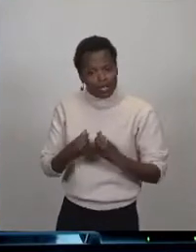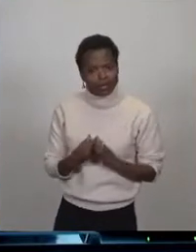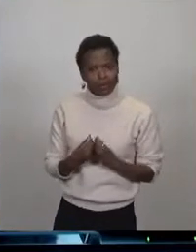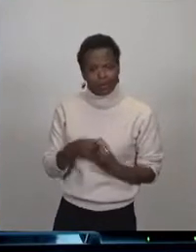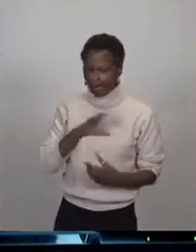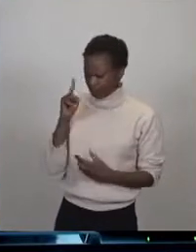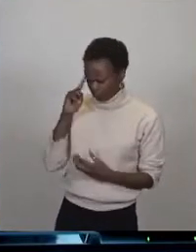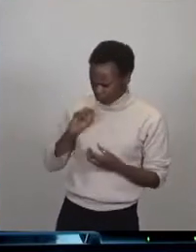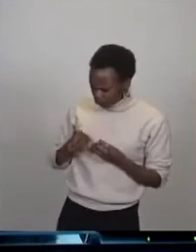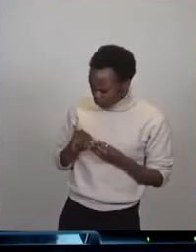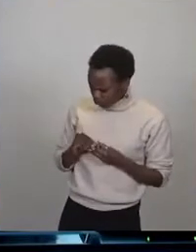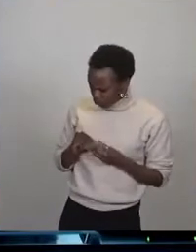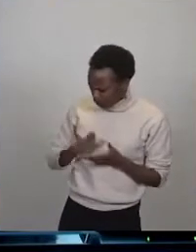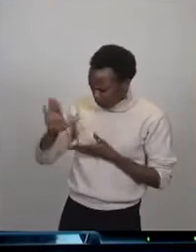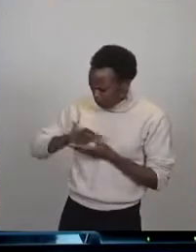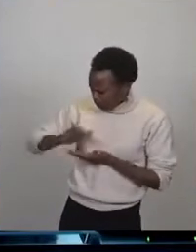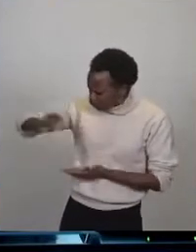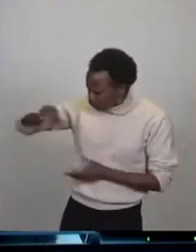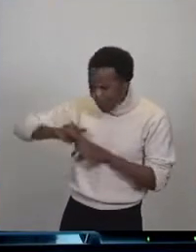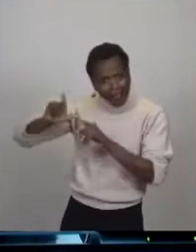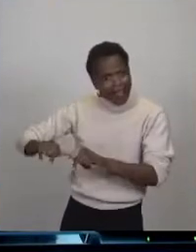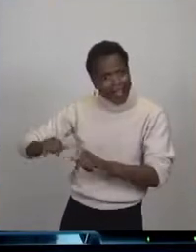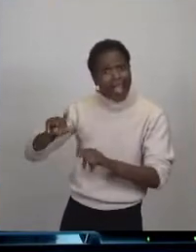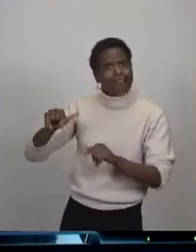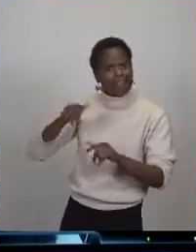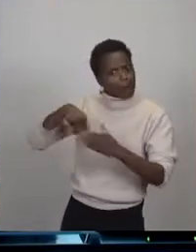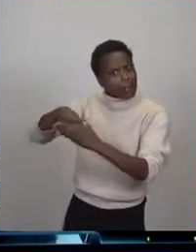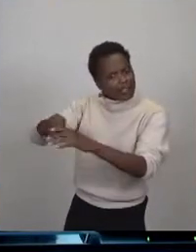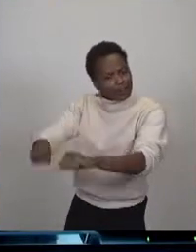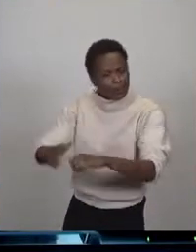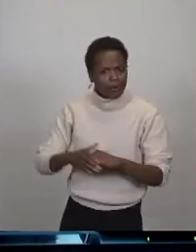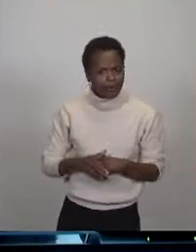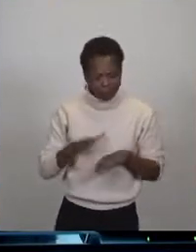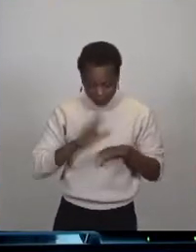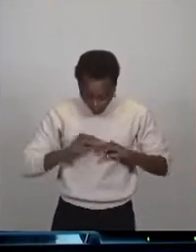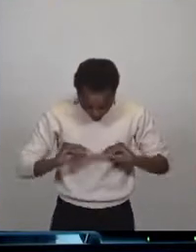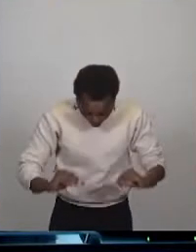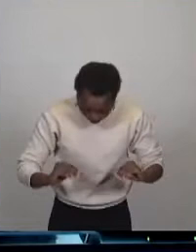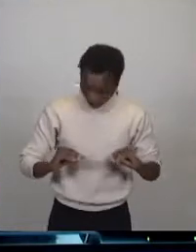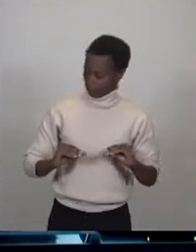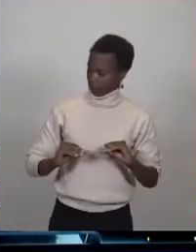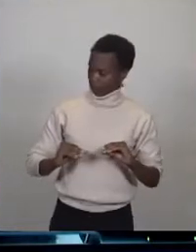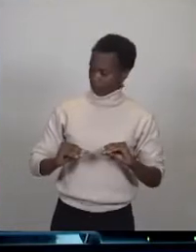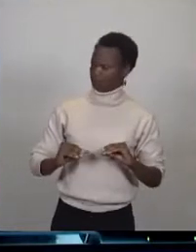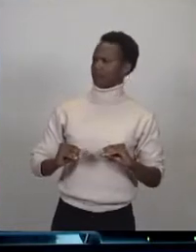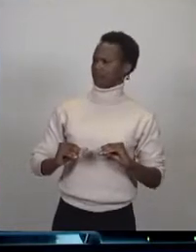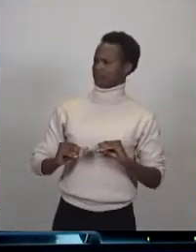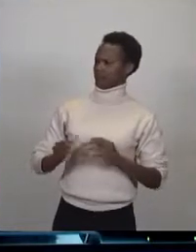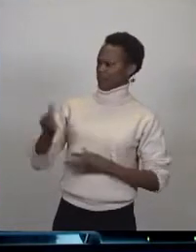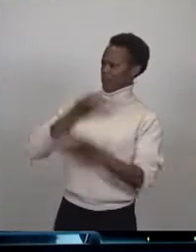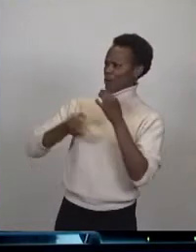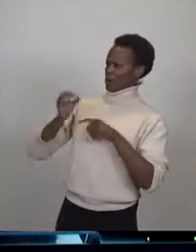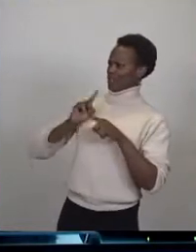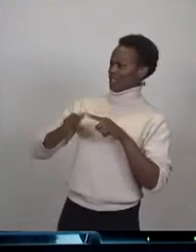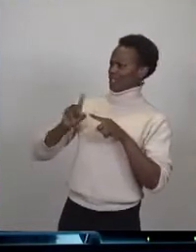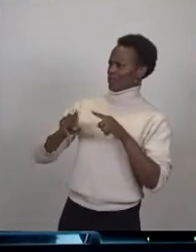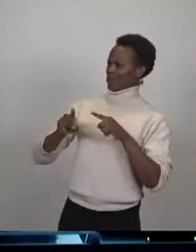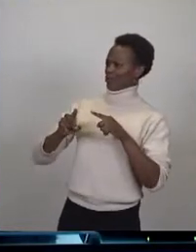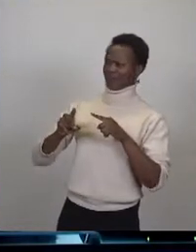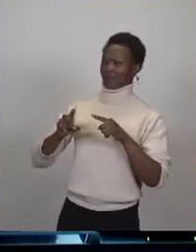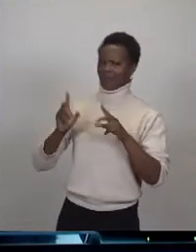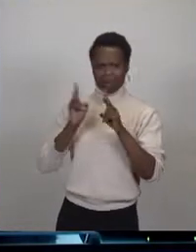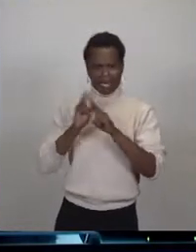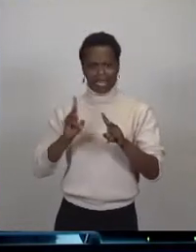sont dit, enfin, on nous avait promis plus de démocratie participative et, en réalité, on nous met de la peinture, certes, jaune, mais on le fait sans vraiment